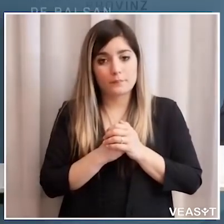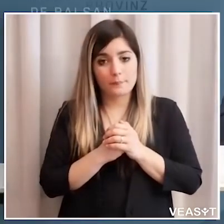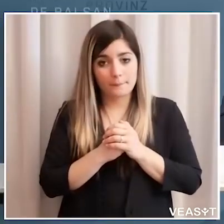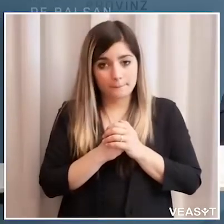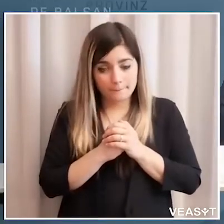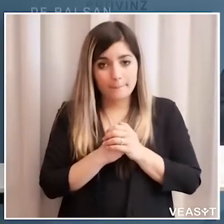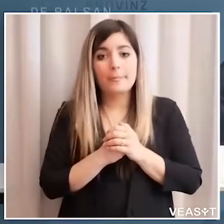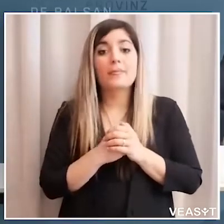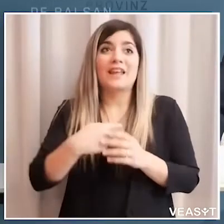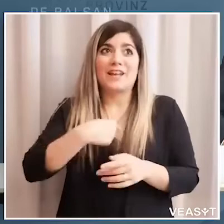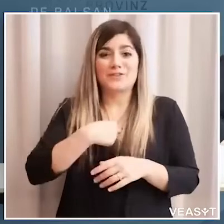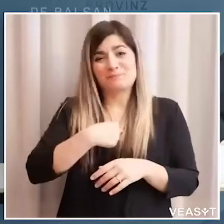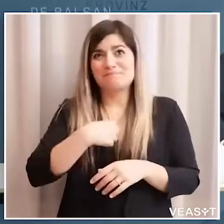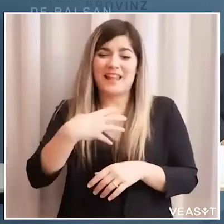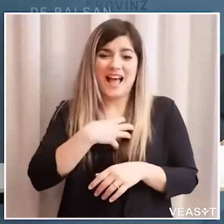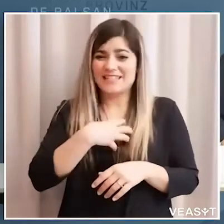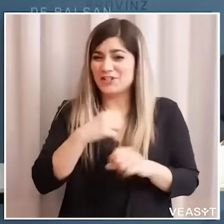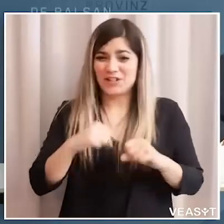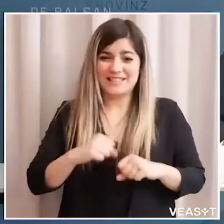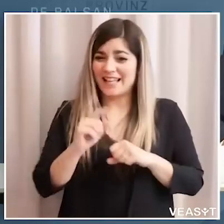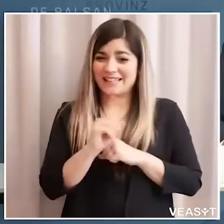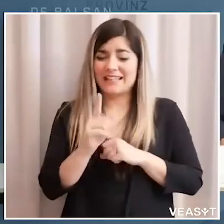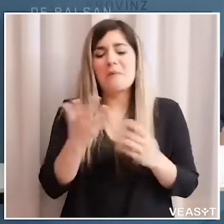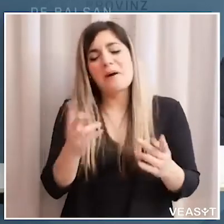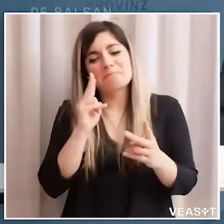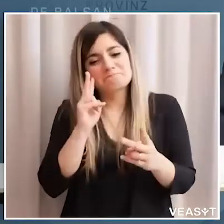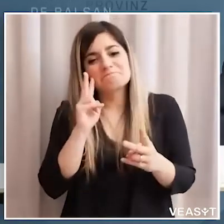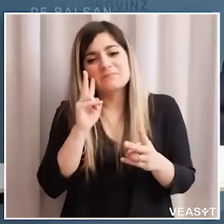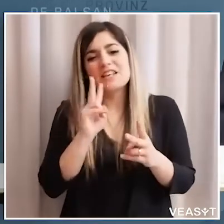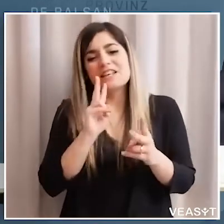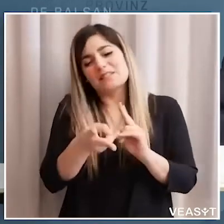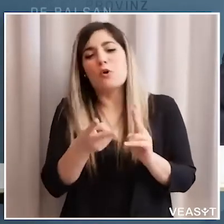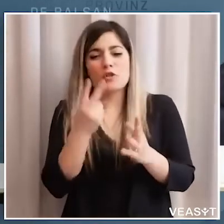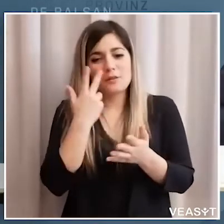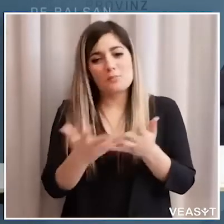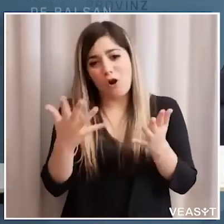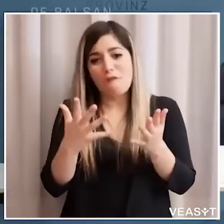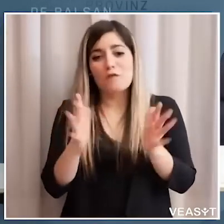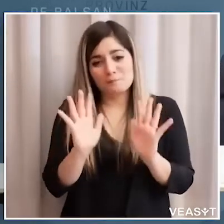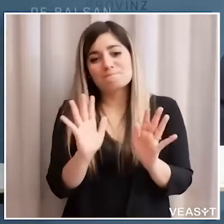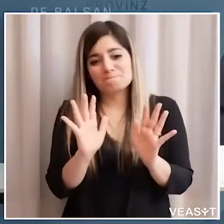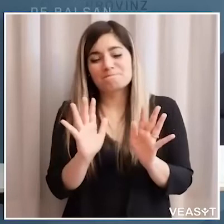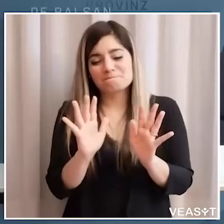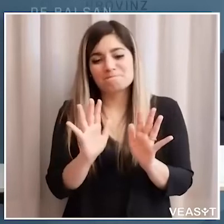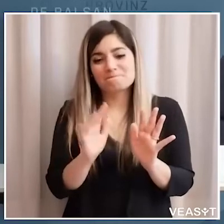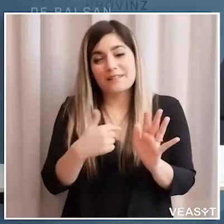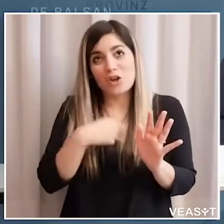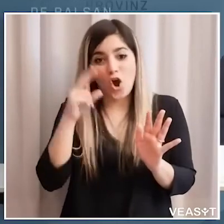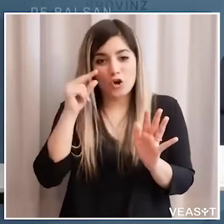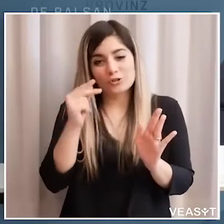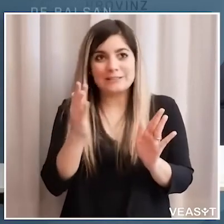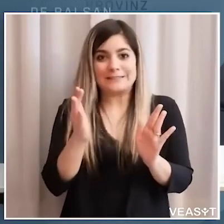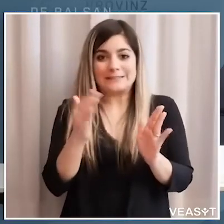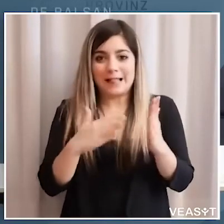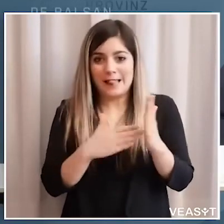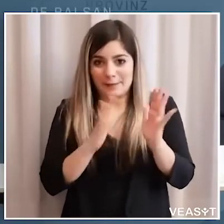non sono l'assessore alla sanità però provo comunque a rispondere a queste due domande nei limiti ovviamente delle